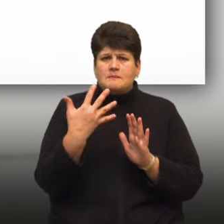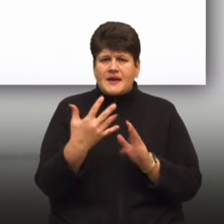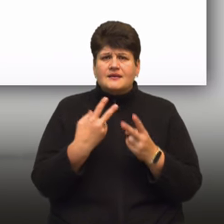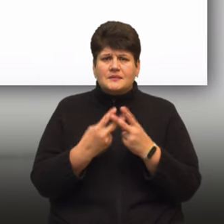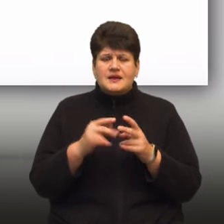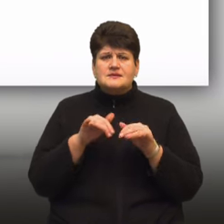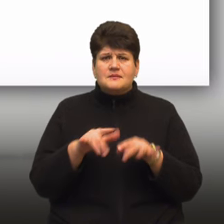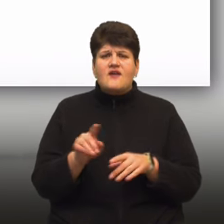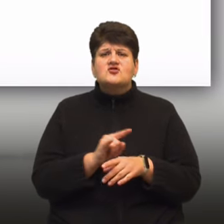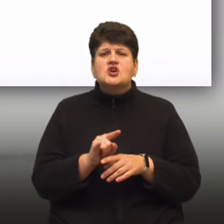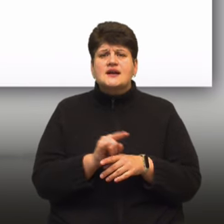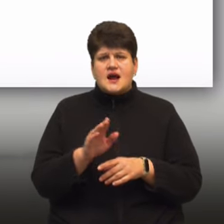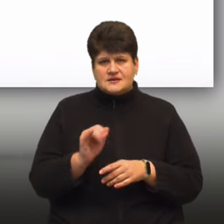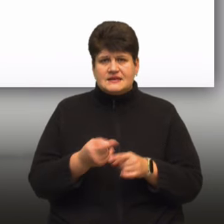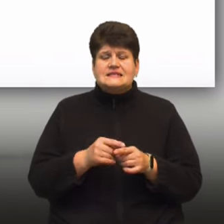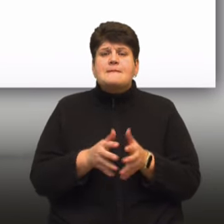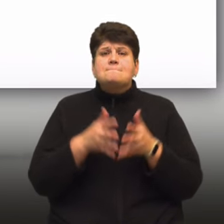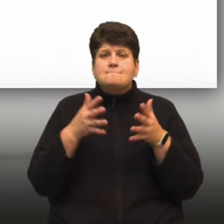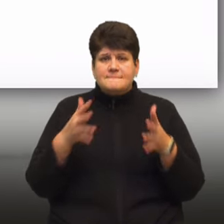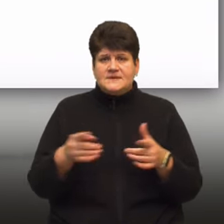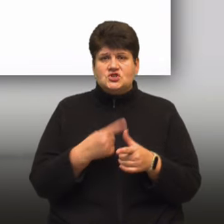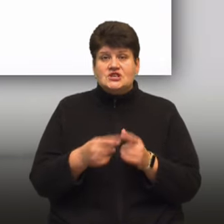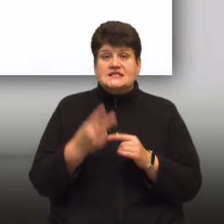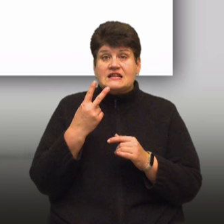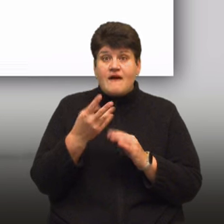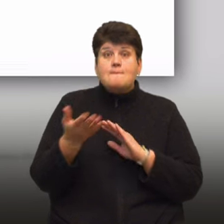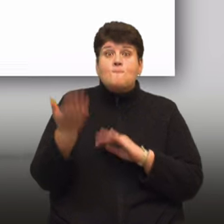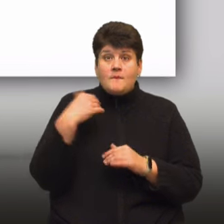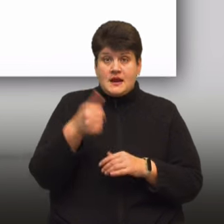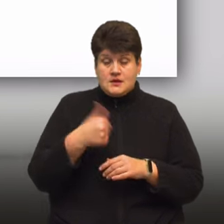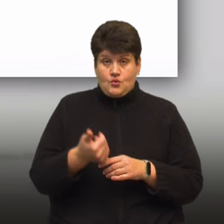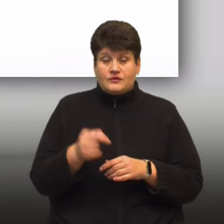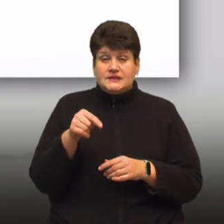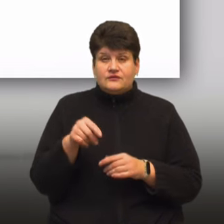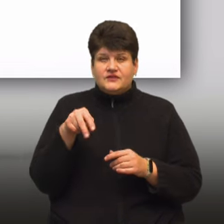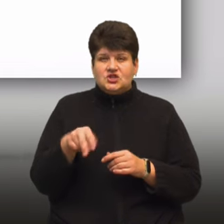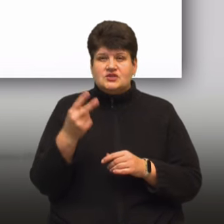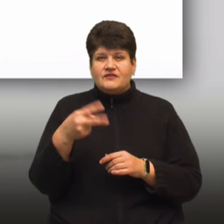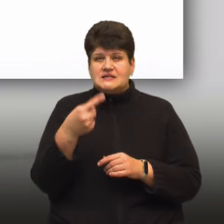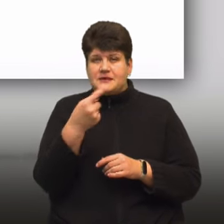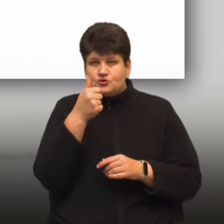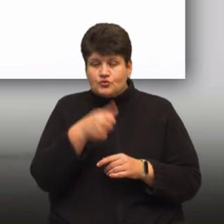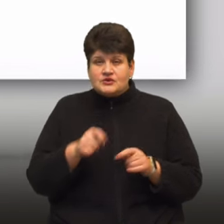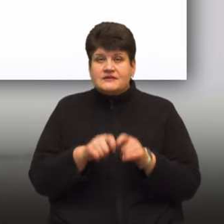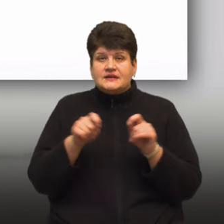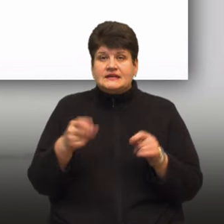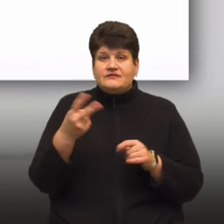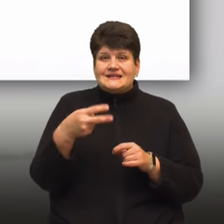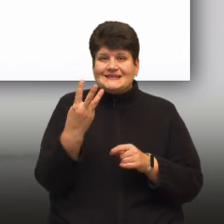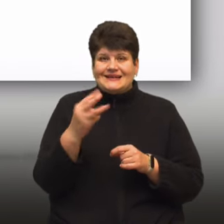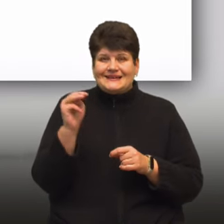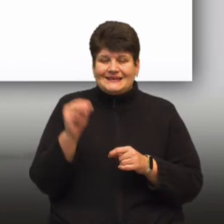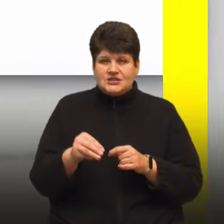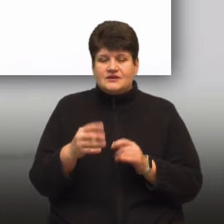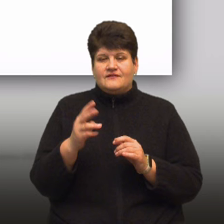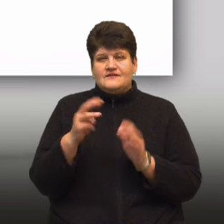щодо шахрайства. Це більше, аніж за два попередні роки. Так, у 2021 році відкрили 23 тисячі 847